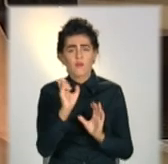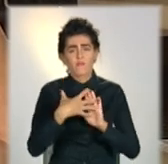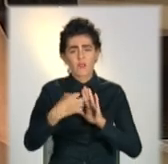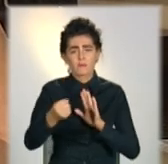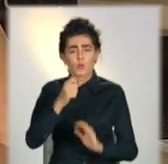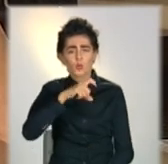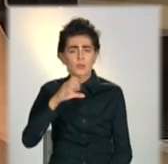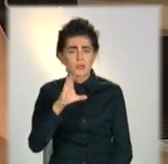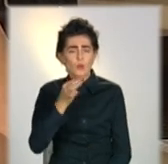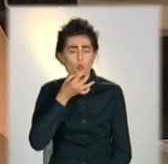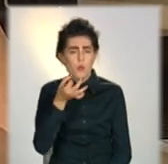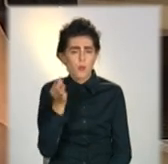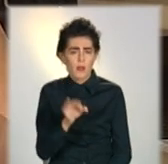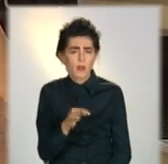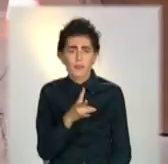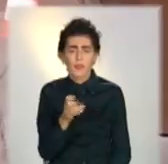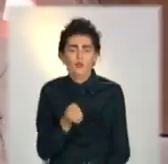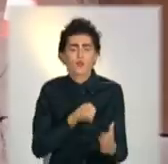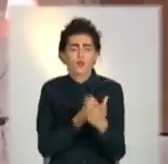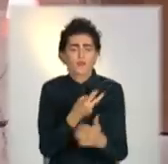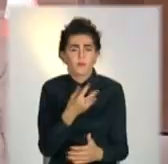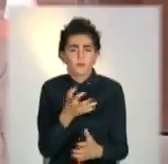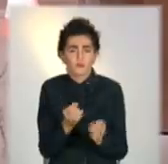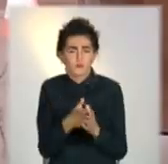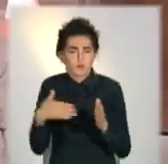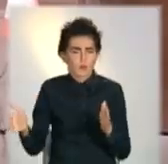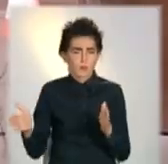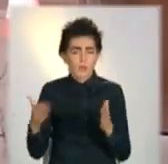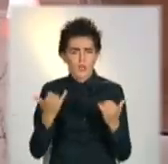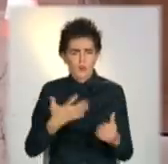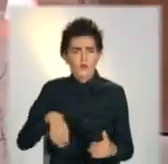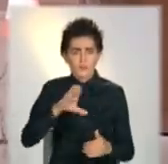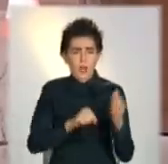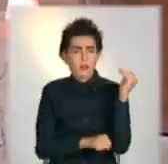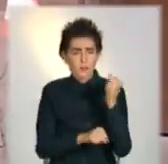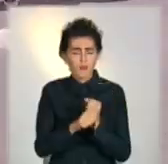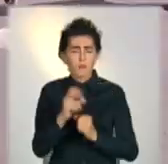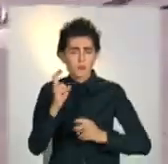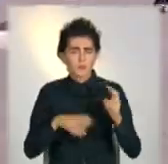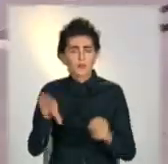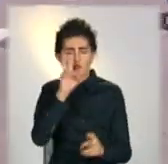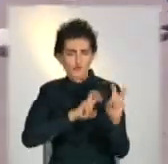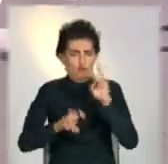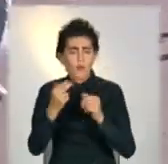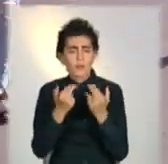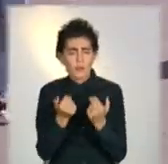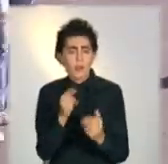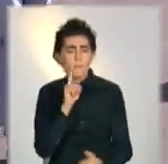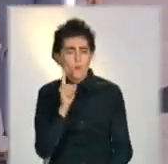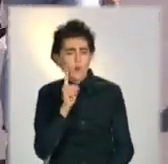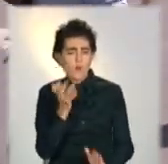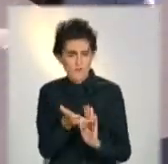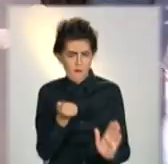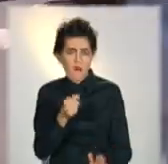опитом і не до 25-ти. Зараз роботодавці справді більше шукають молодих та енергійних, каже експертка з